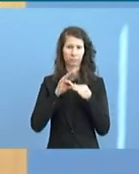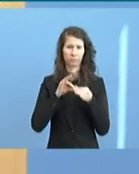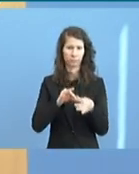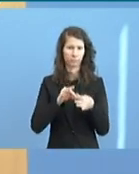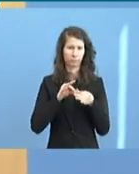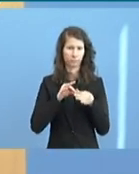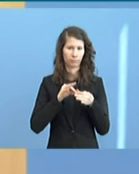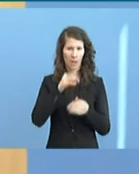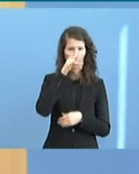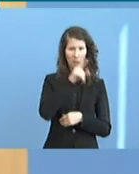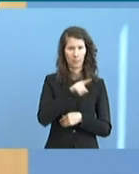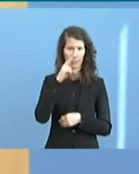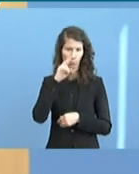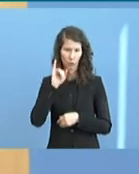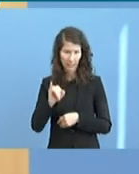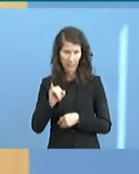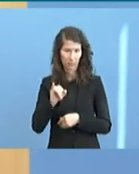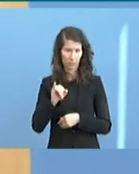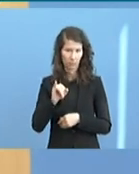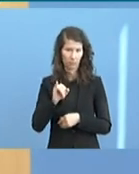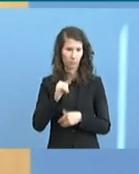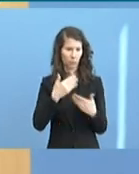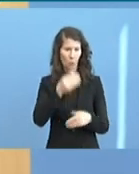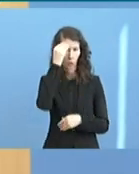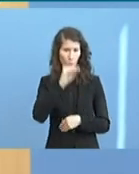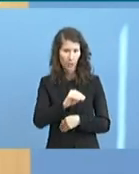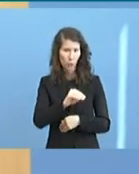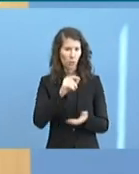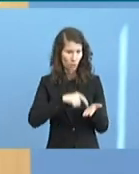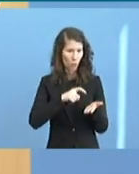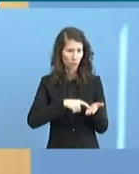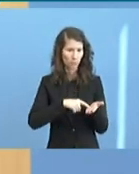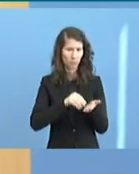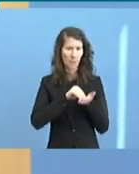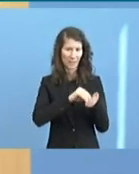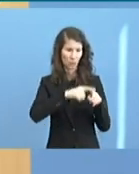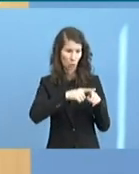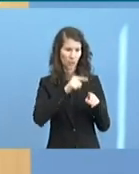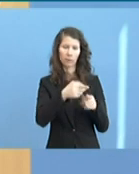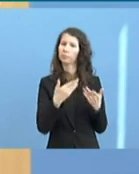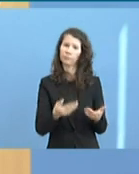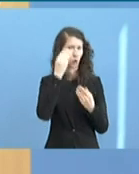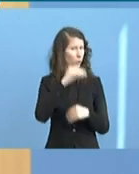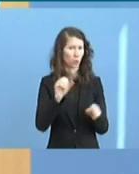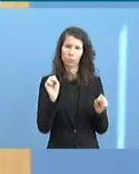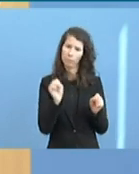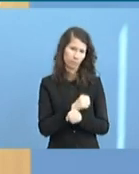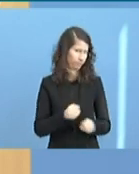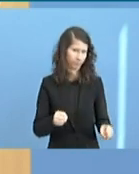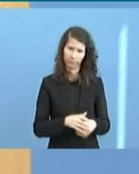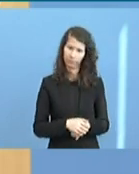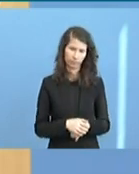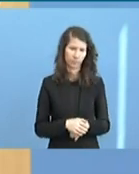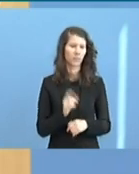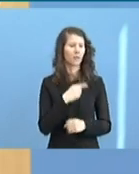April bis Juni nicht möglich ist. Wir empfehlen den Mietern sich, wenn sie die Miete nicht